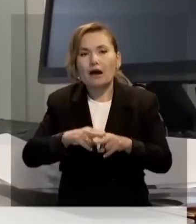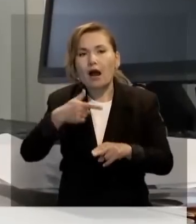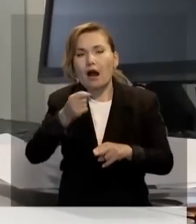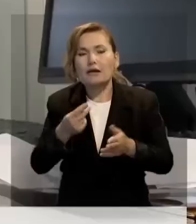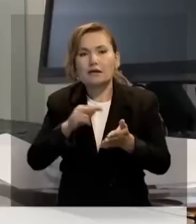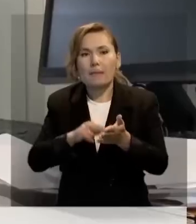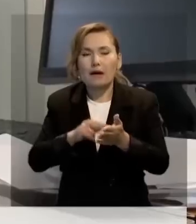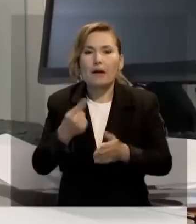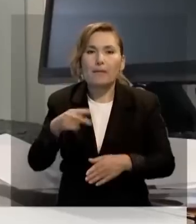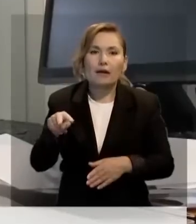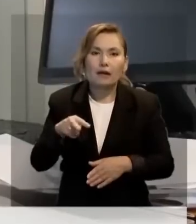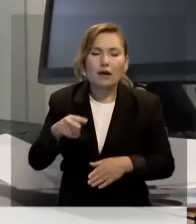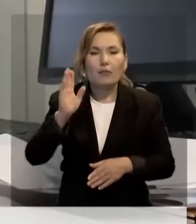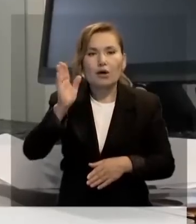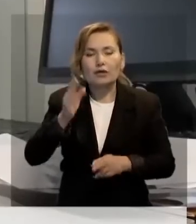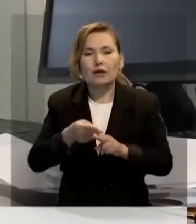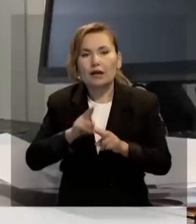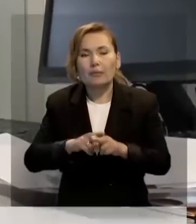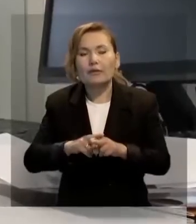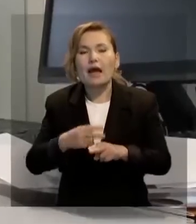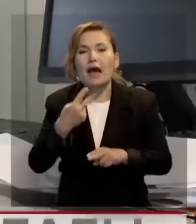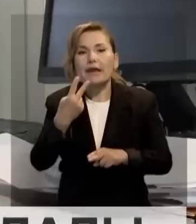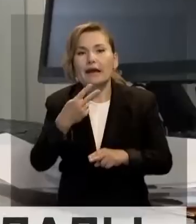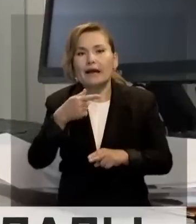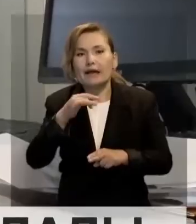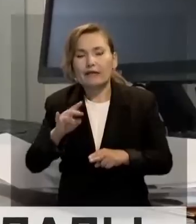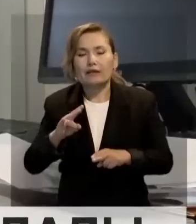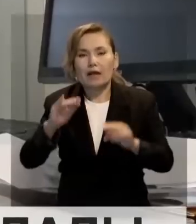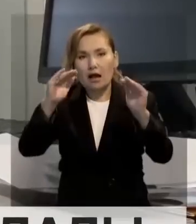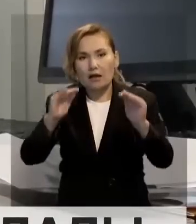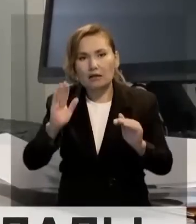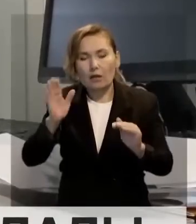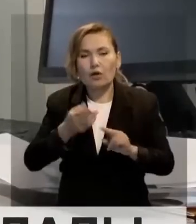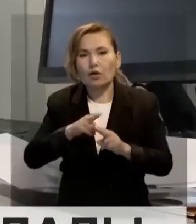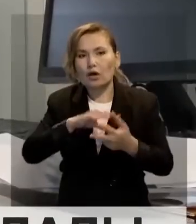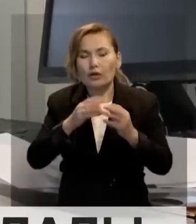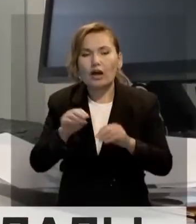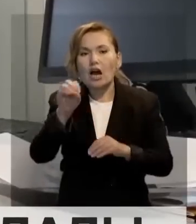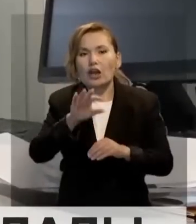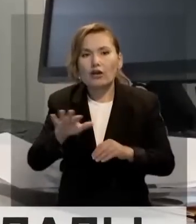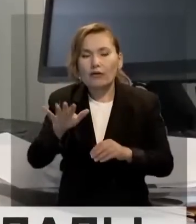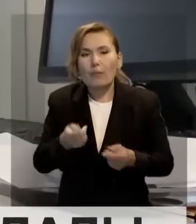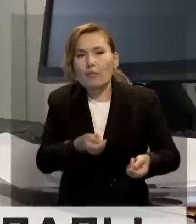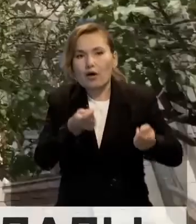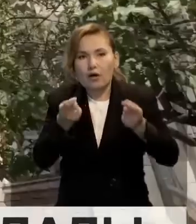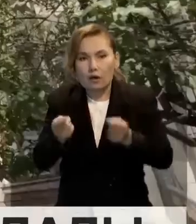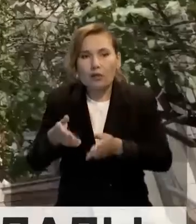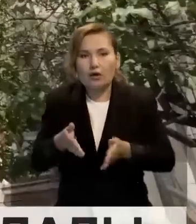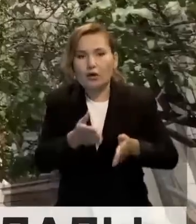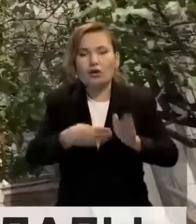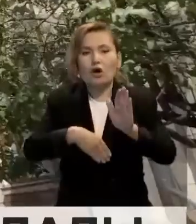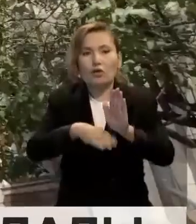бағасының бір литрі алдағы уақытта тағыда екі гривенге арзандауы мүмкін. Қалай болғанда да Европадан тасымал жолға қойылды.